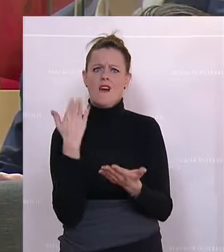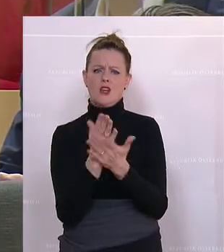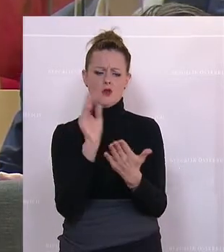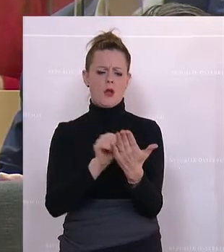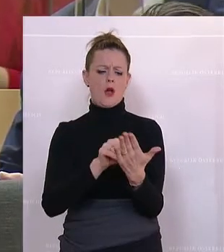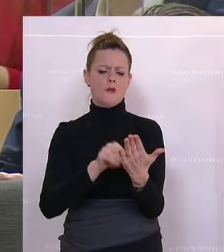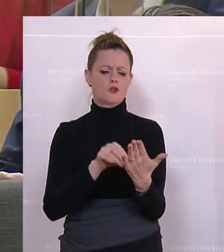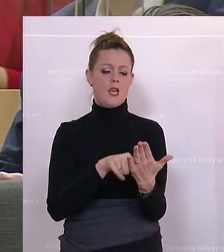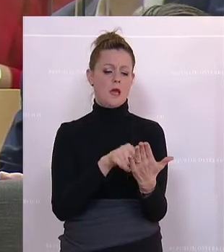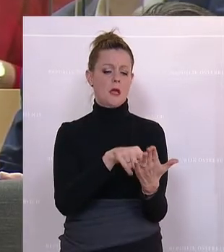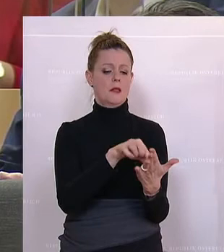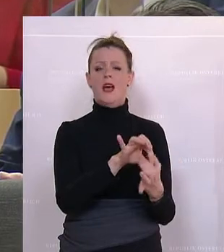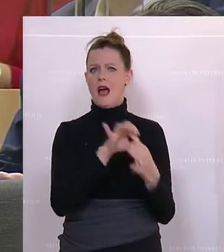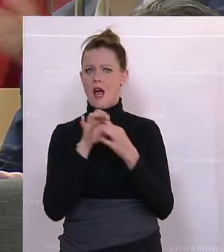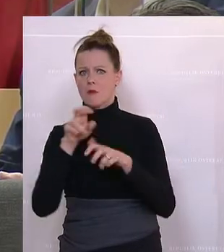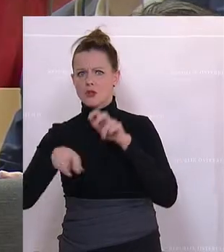es halt mit der Steuerreform nichts zu tun.